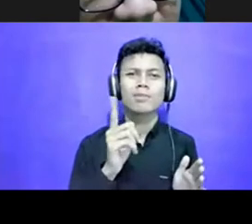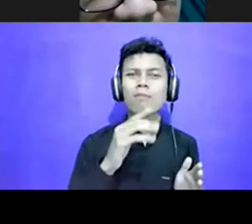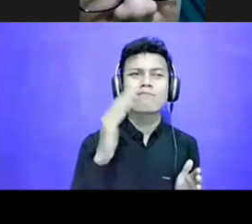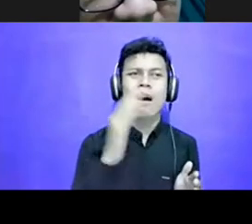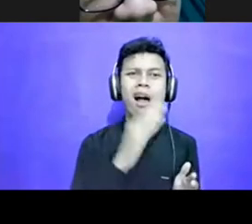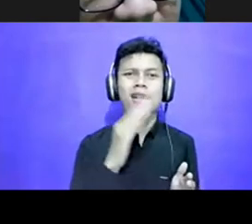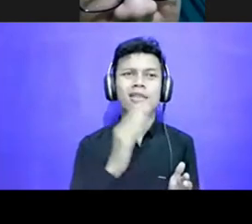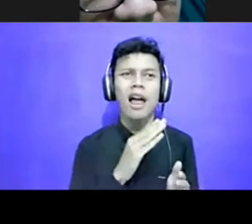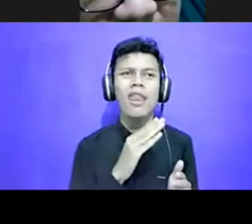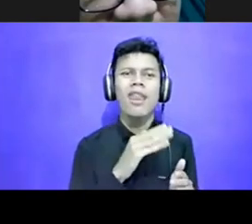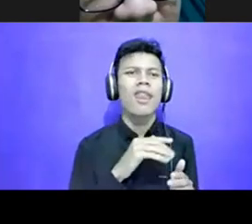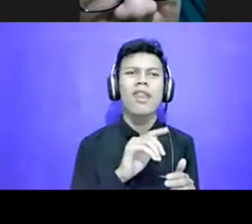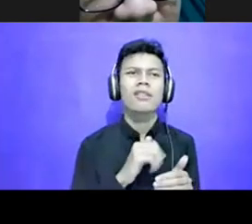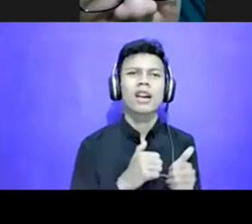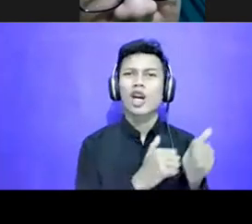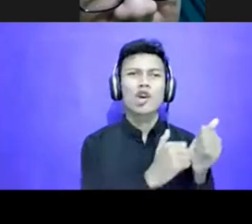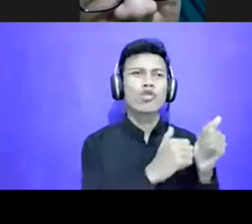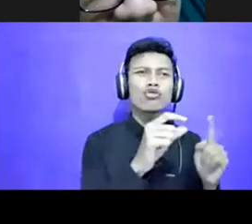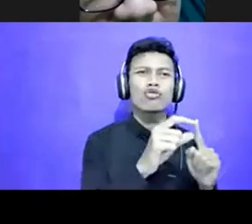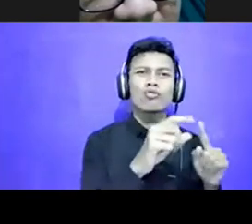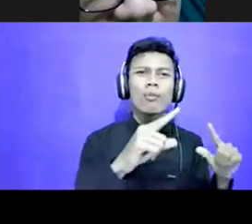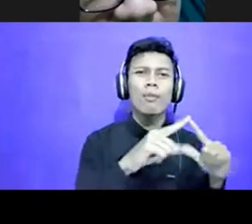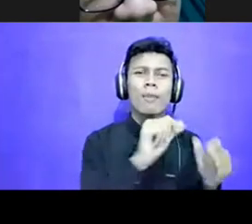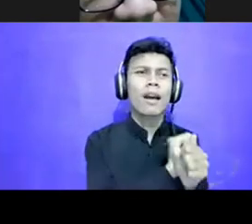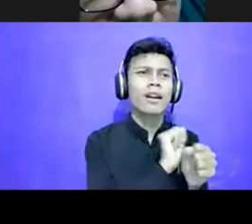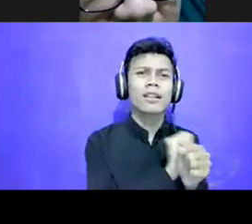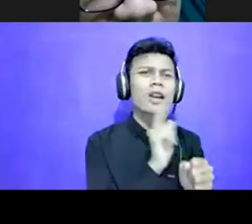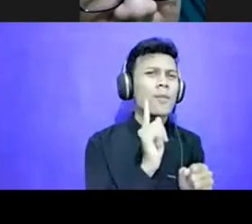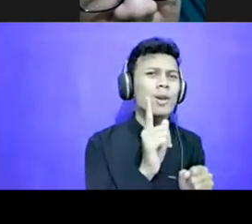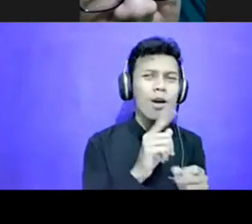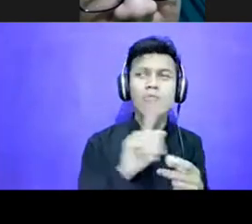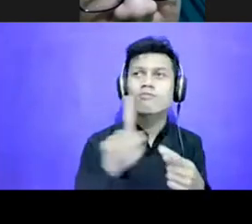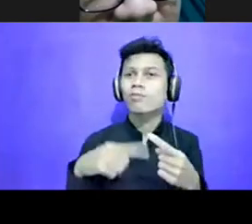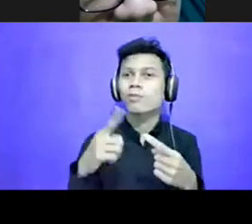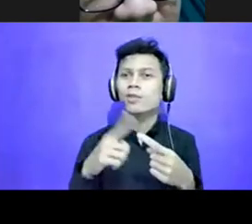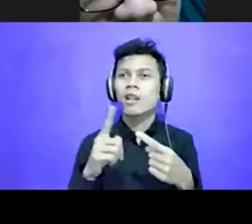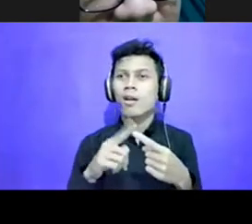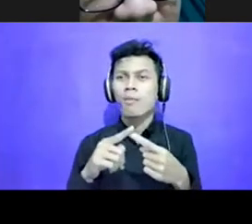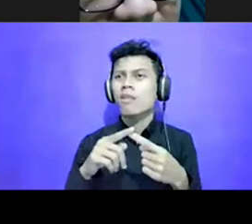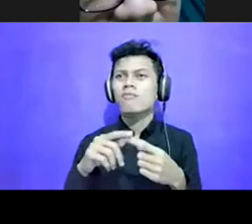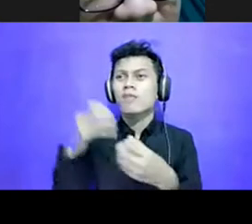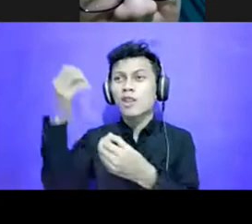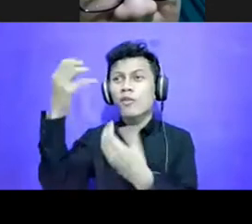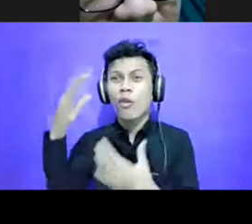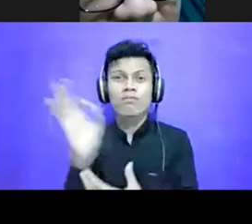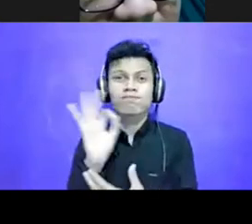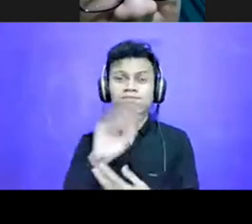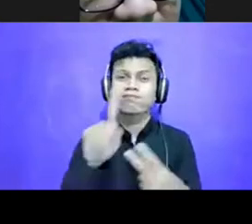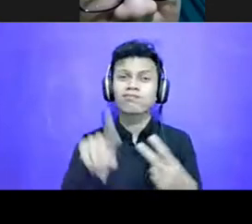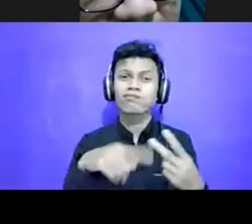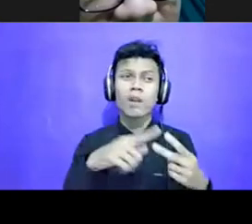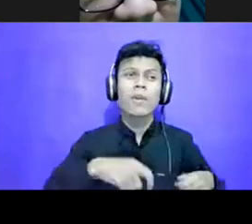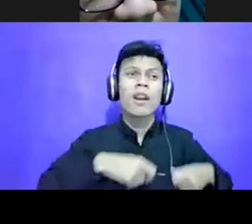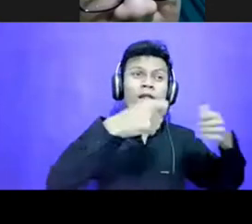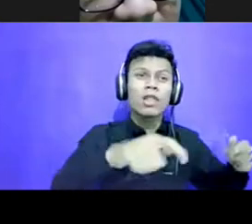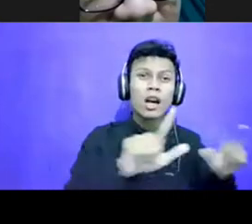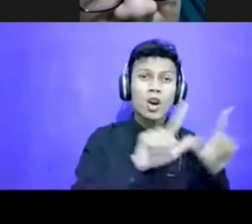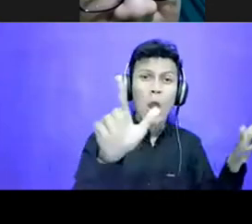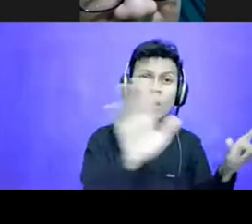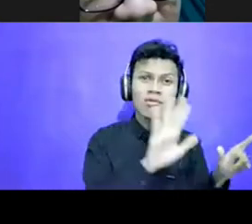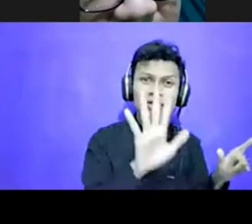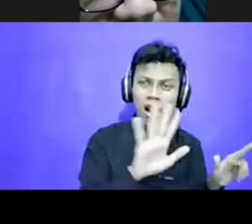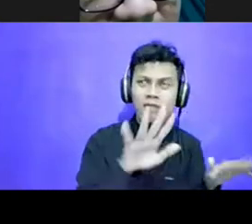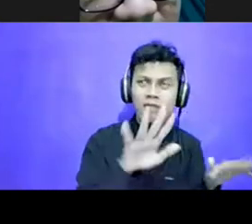Pertama, ada yang tidak dapat infonya, tidak mendaftar tapi tidak lolos, ada yang tidak yakin lolos, sejak awal nggak